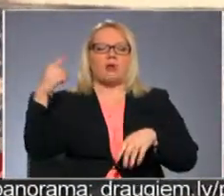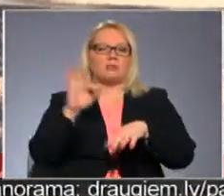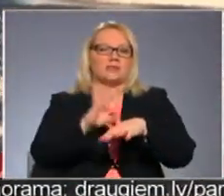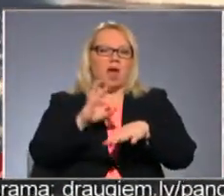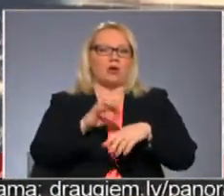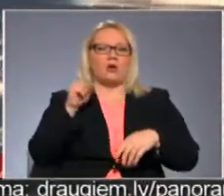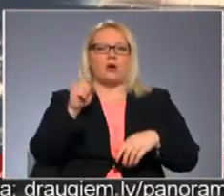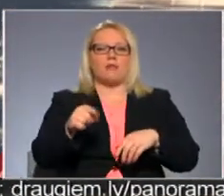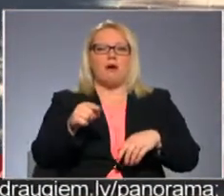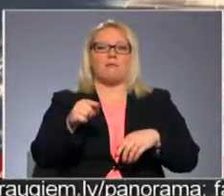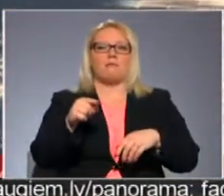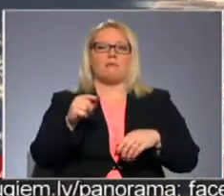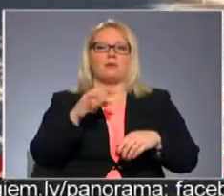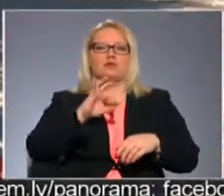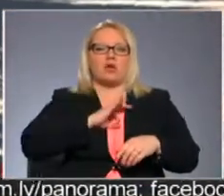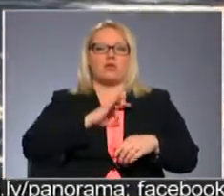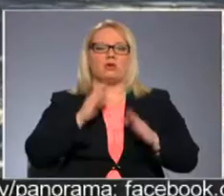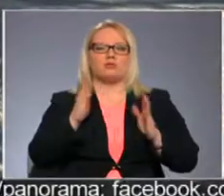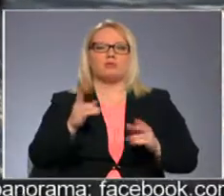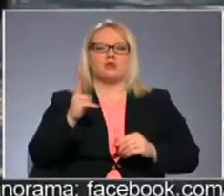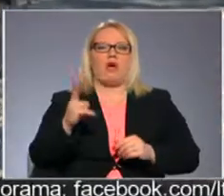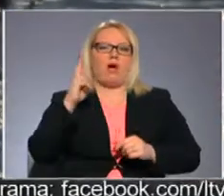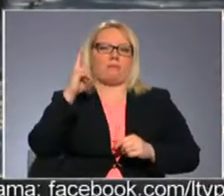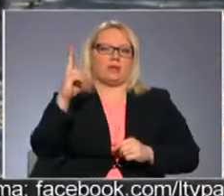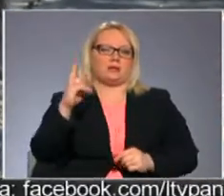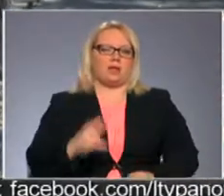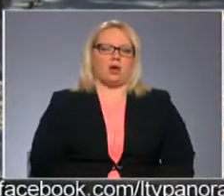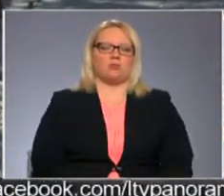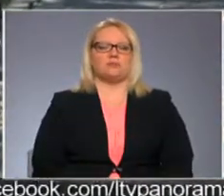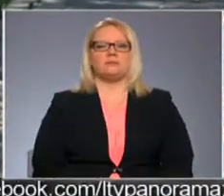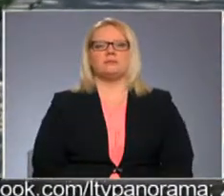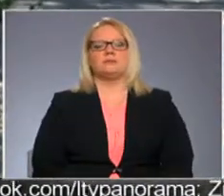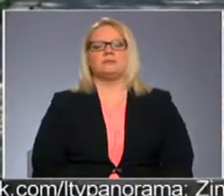tam žetons būs kā apliecinājums. Elīna Lapiņa, Olves Krumiņš, Vidzemes televīzija.